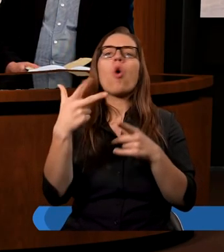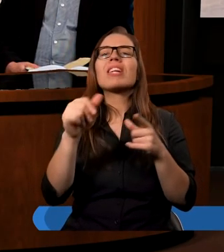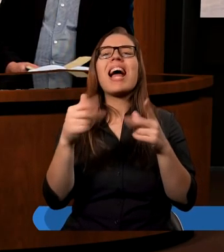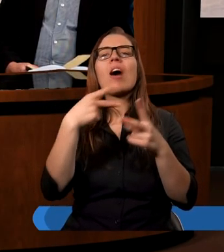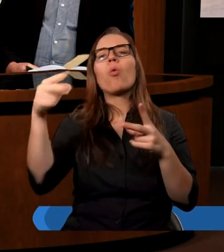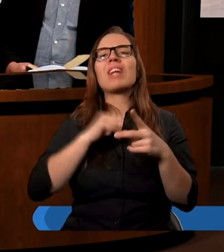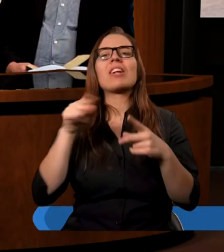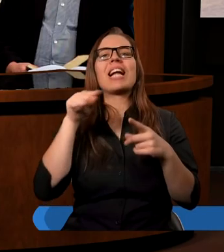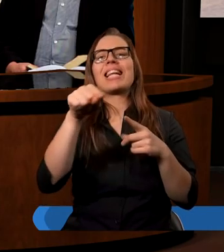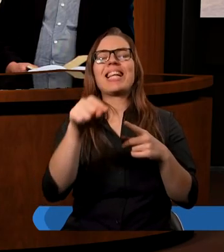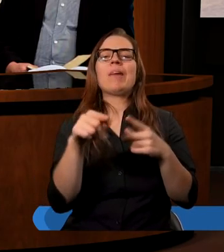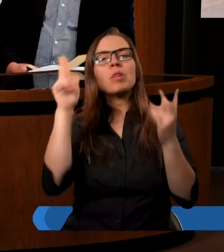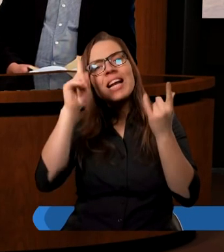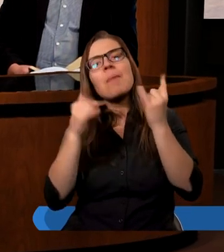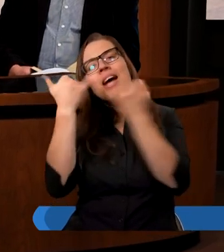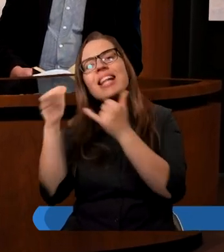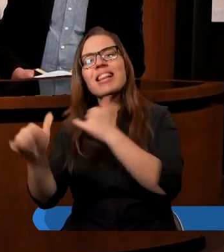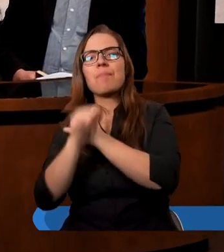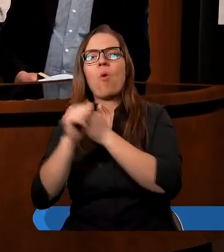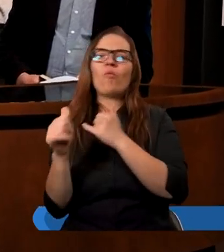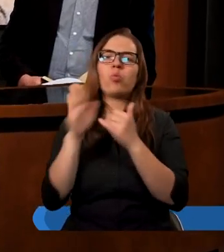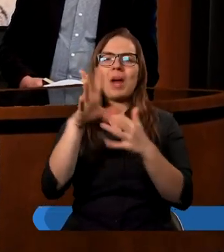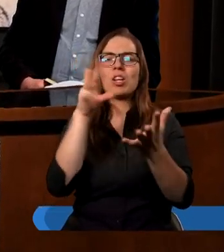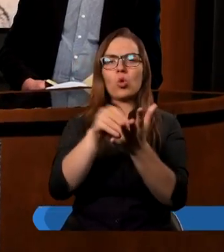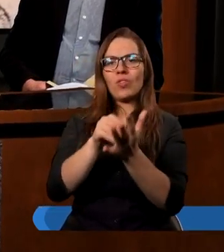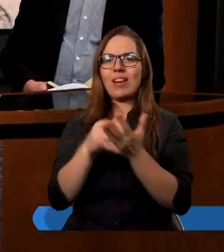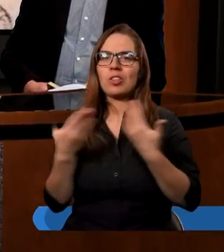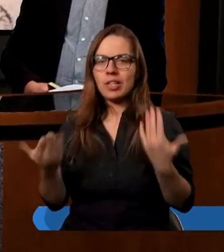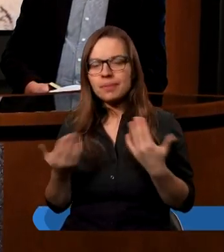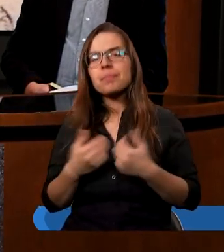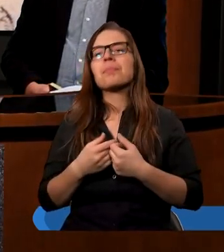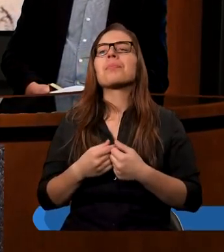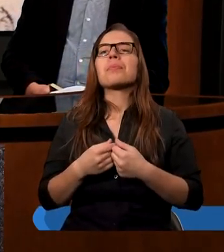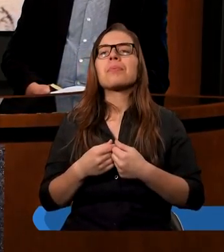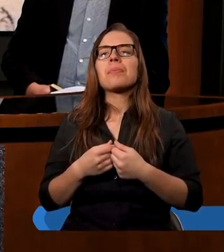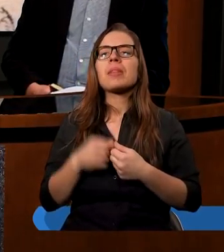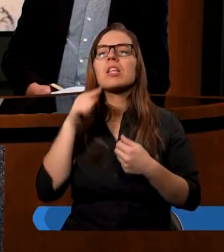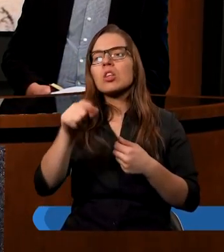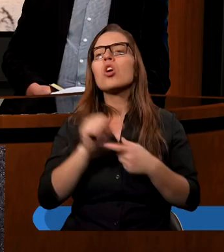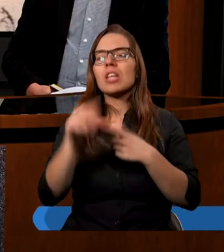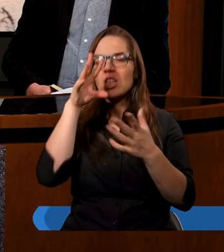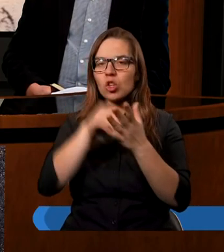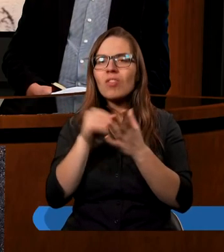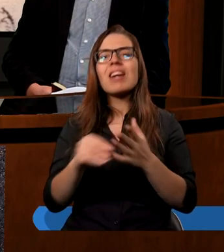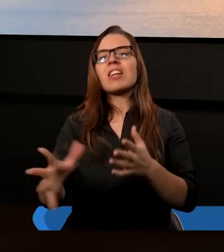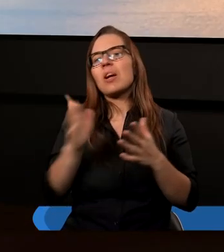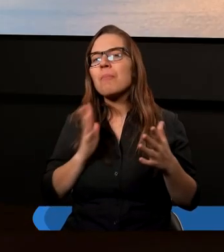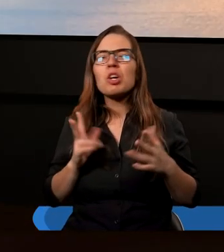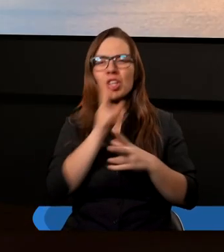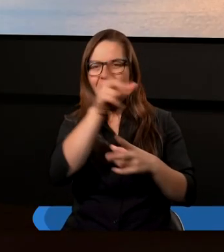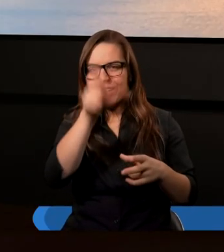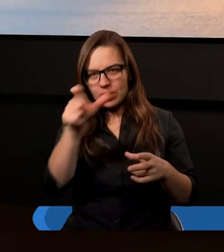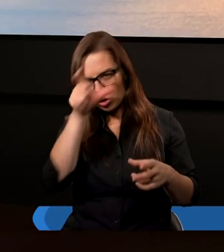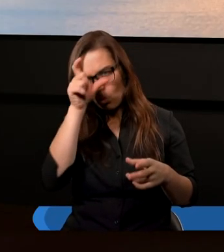spotykałem takich ludzi, którzy takie pytania mi zadawali, prawda? i szczerze powiem, no to jest doświadczenie każdego człowieka i